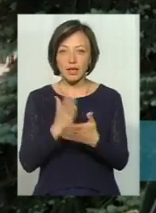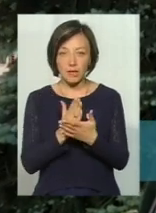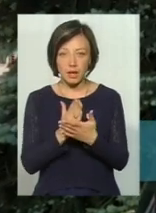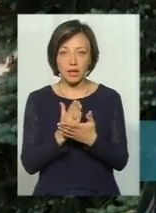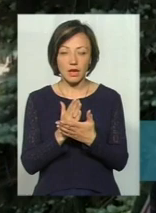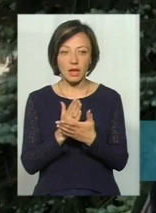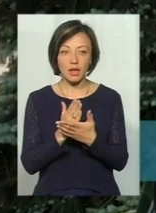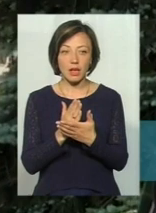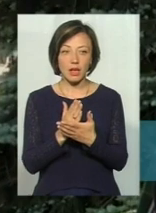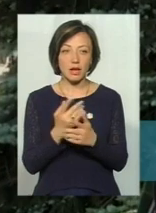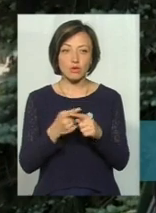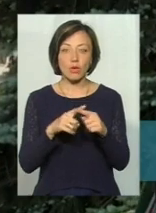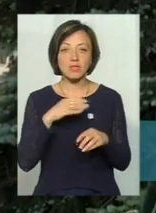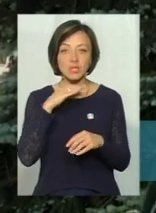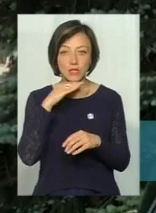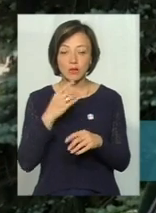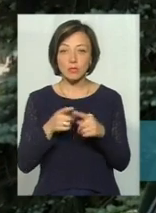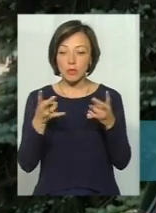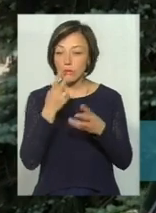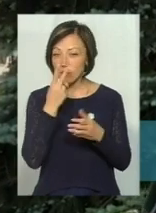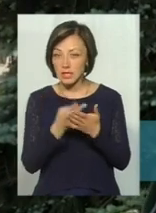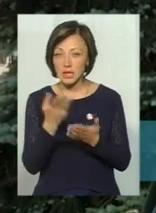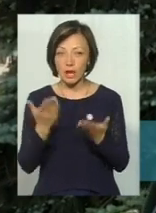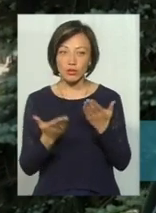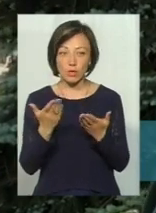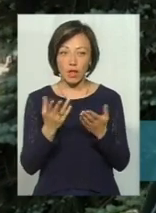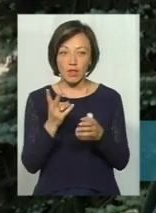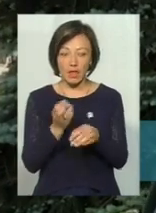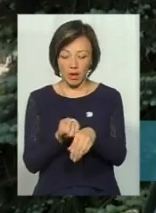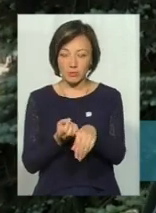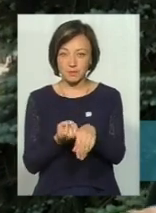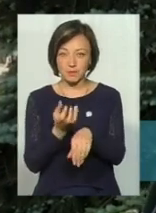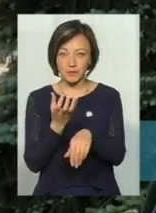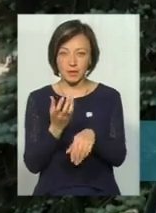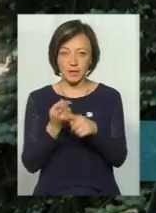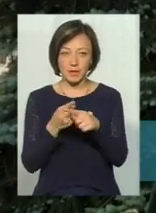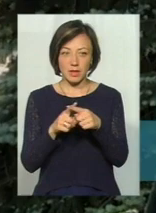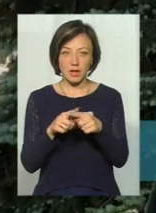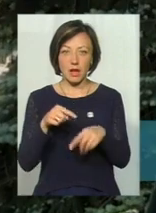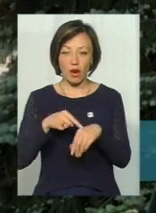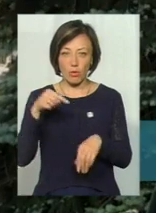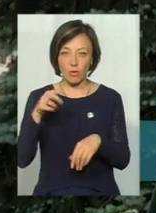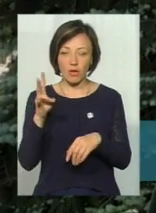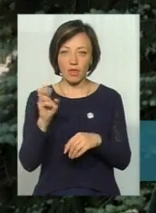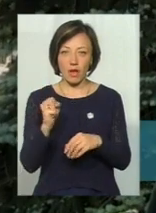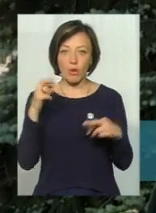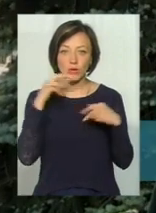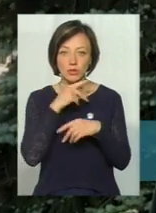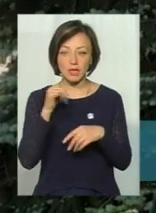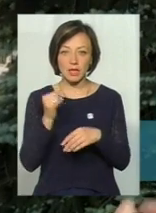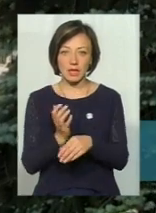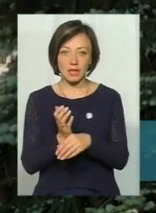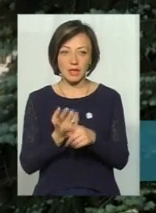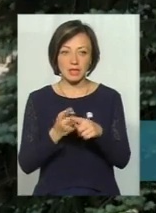зазвичай цього вистачає. І тому треба подивитися, якщо не виступає звідти, зазвичай організм реагує на отруту, і